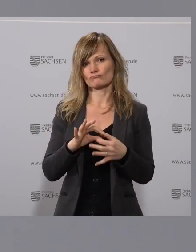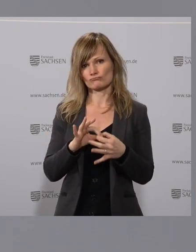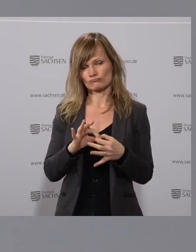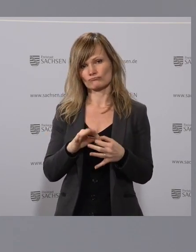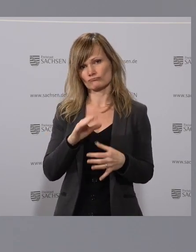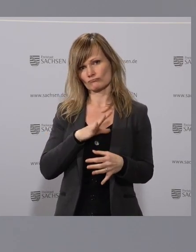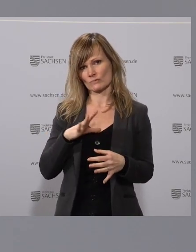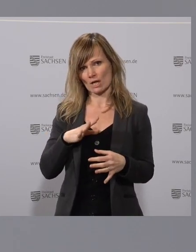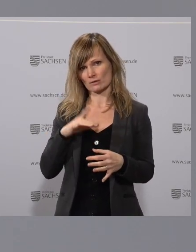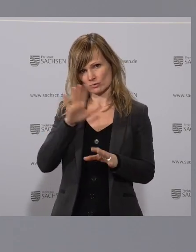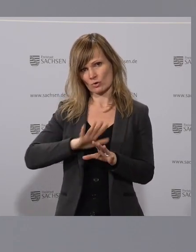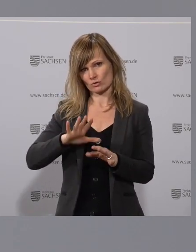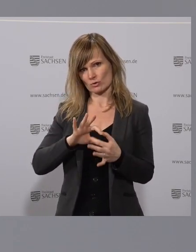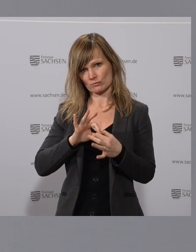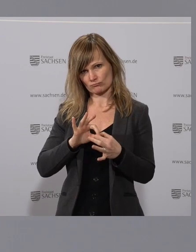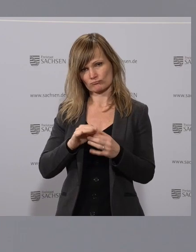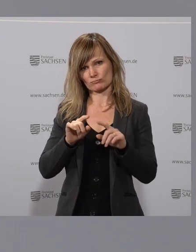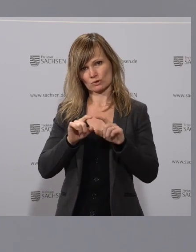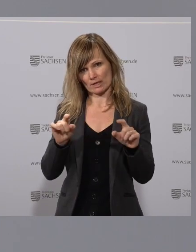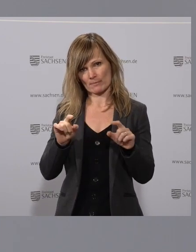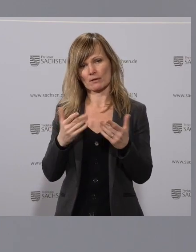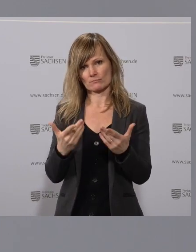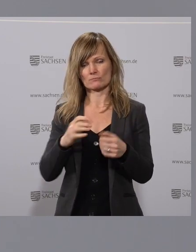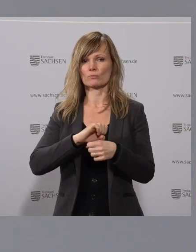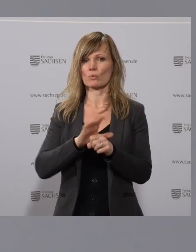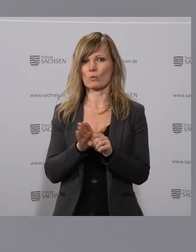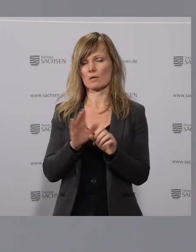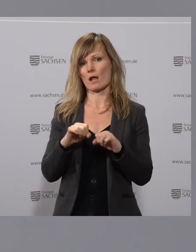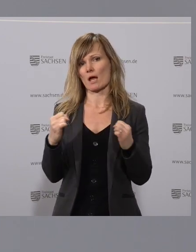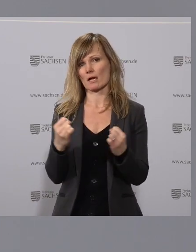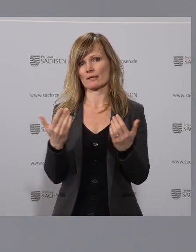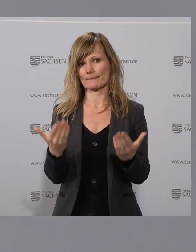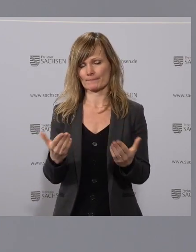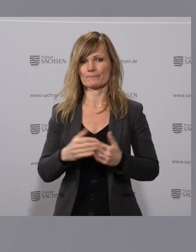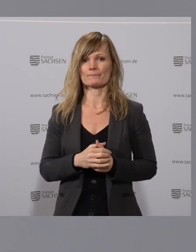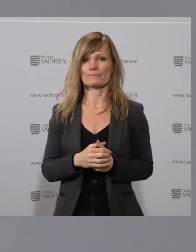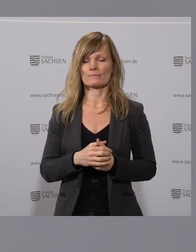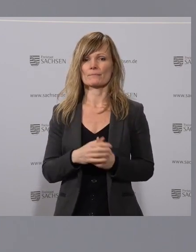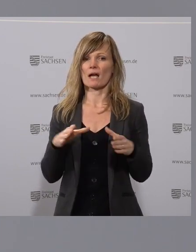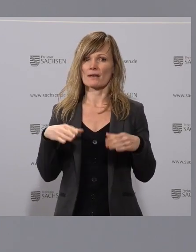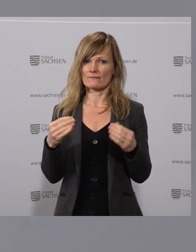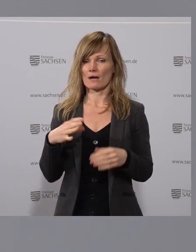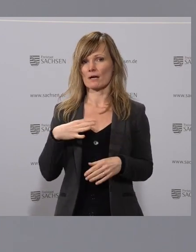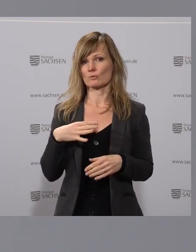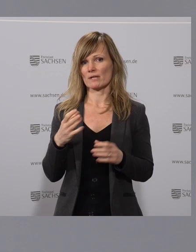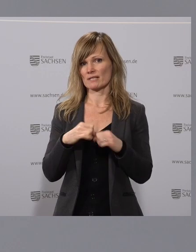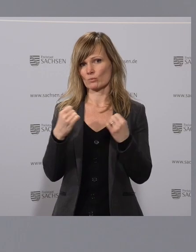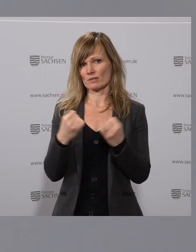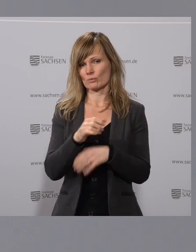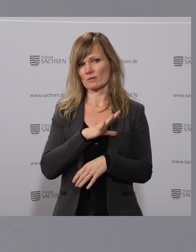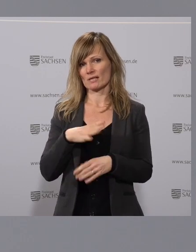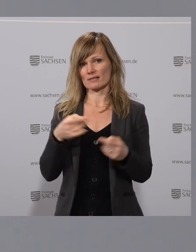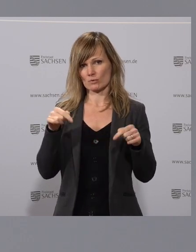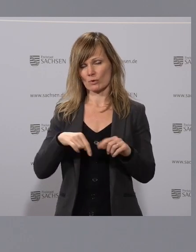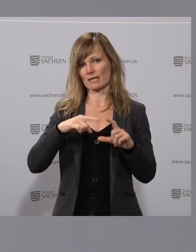das, was in Sachsen natürlich auch noch umtreibt, das ist die Corona-Lage in Sachsen. Ich würde zunächst beginnen mit der aktuellen Situation, die wir in Sachsen haben. Wir